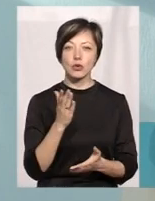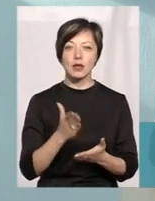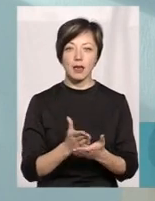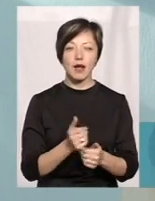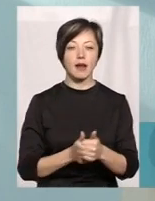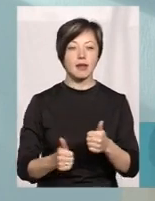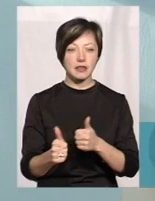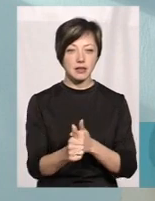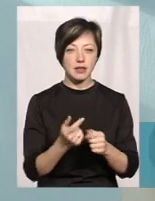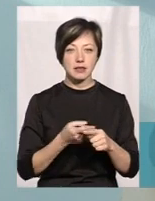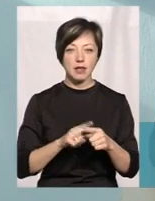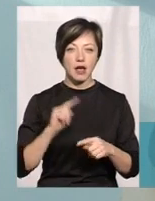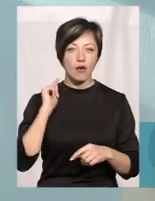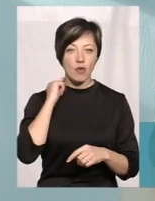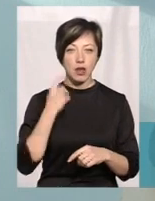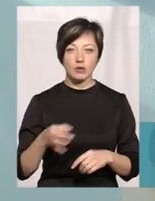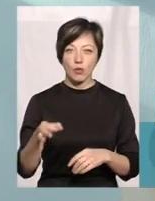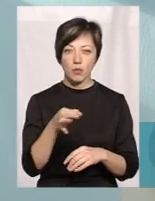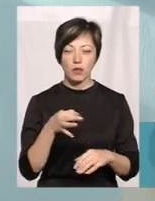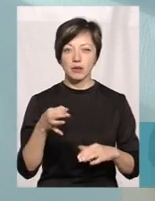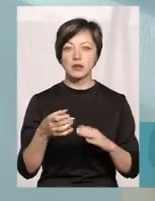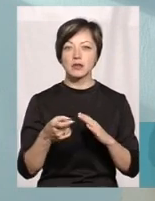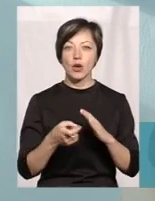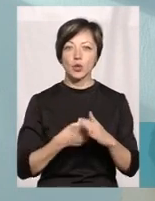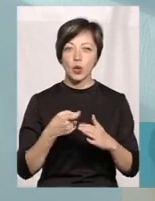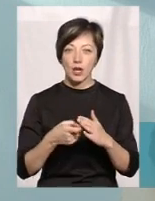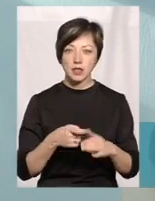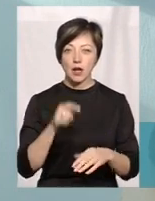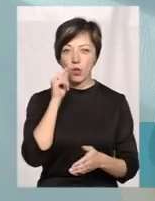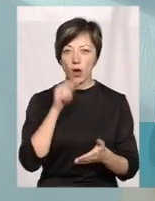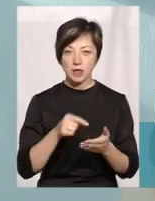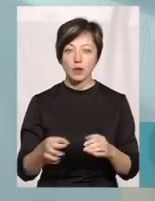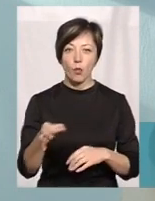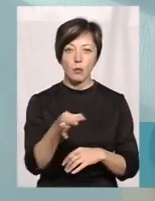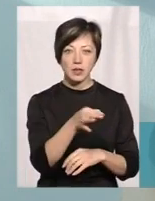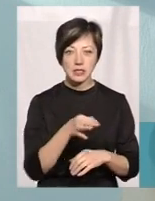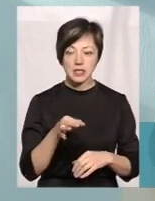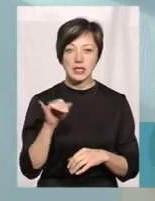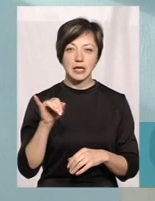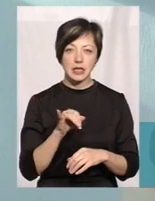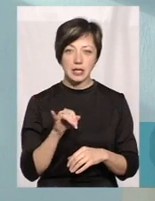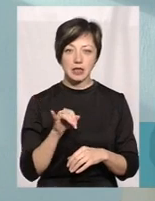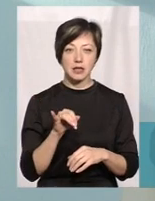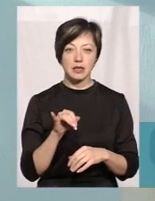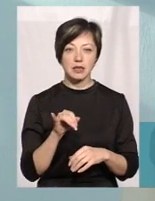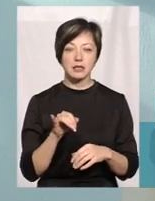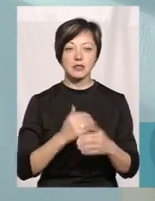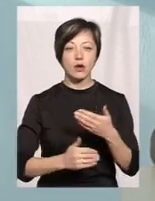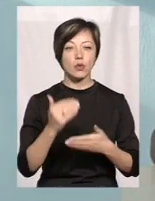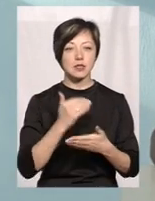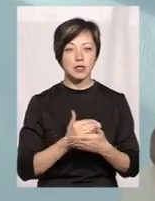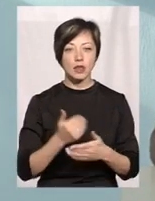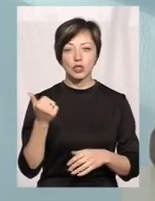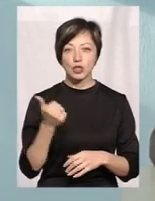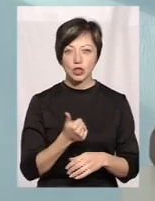лідери. Це Кировоградська області, Донецька і Луганська області. І, правда, от за останній тиждень